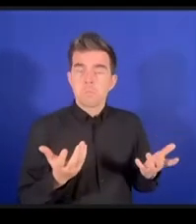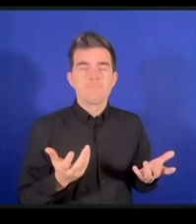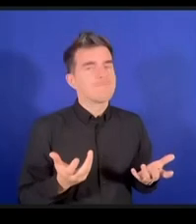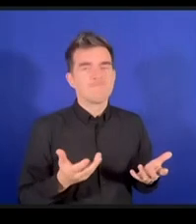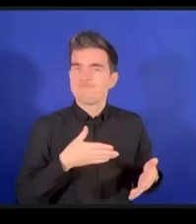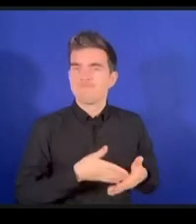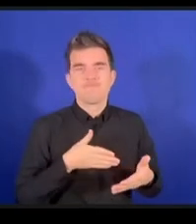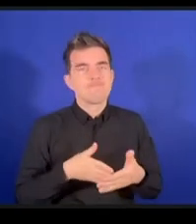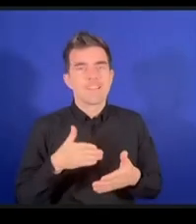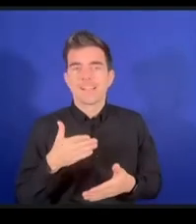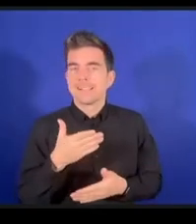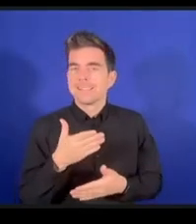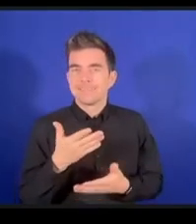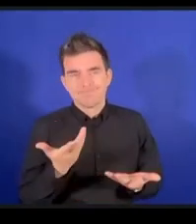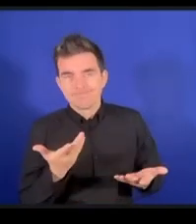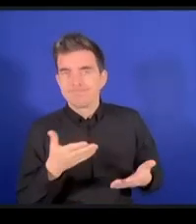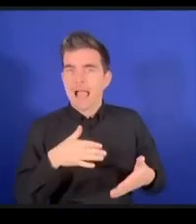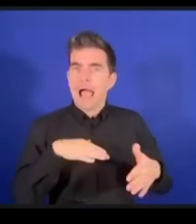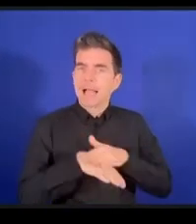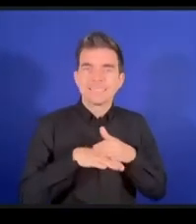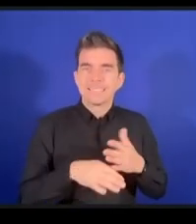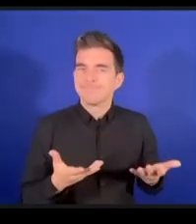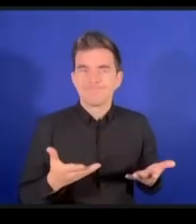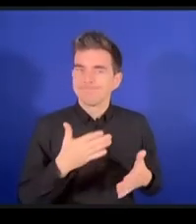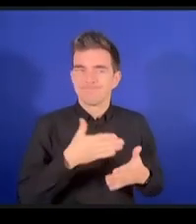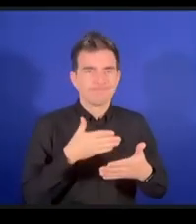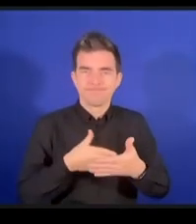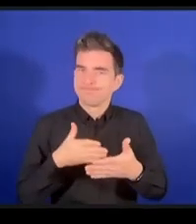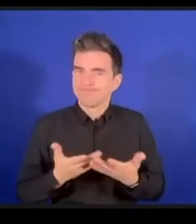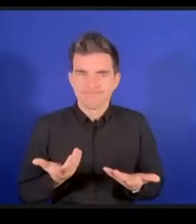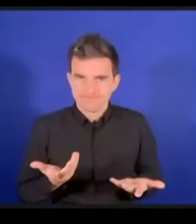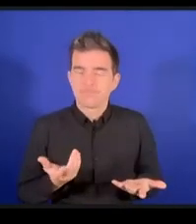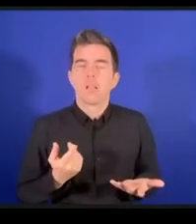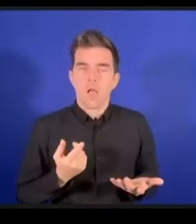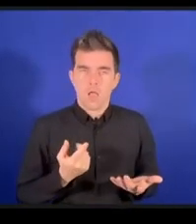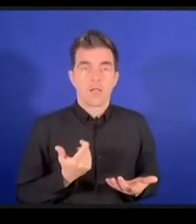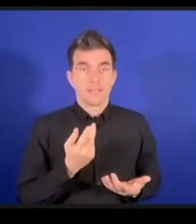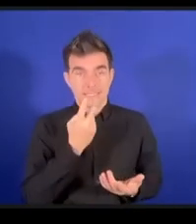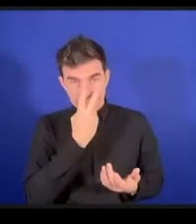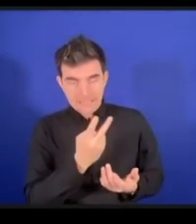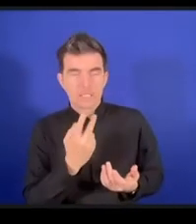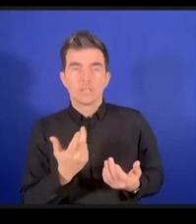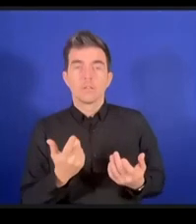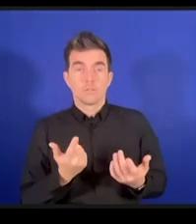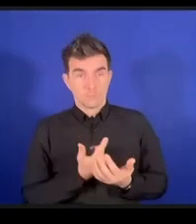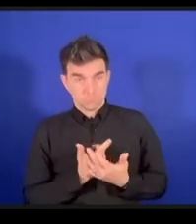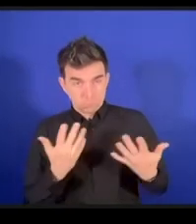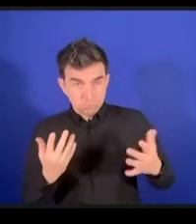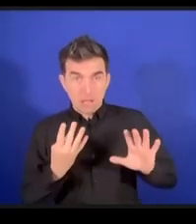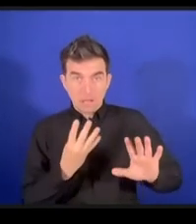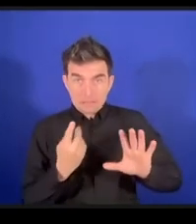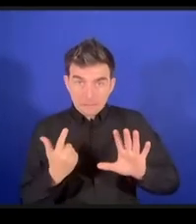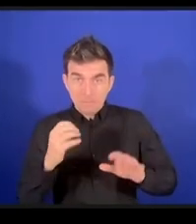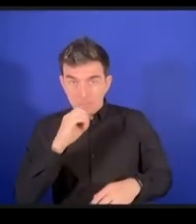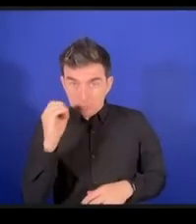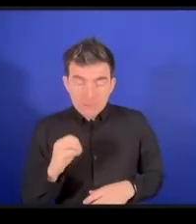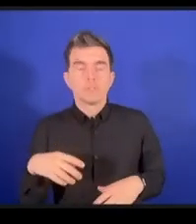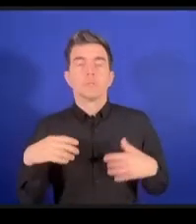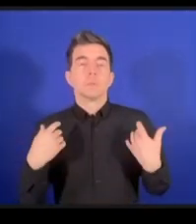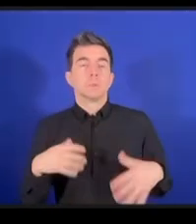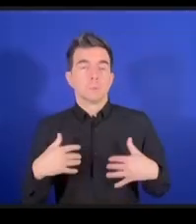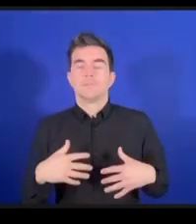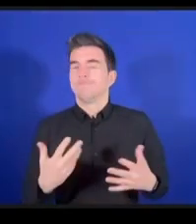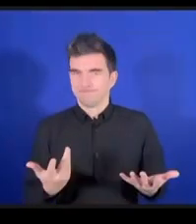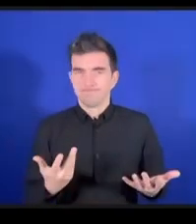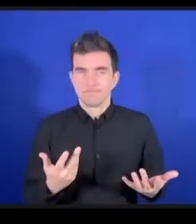出ている以上まだまだ我々は長い道のりが残っていると思っていますつまり実